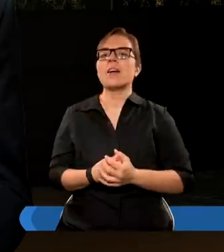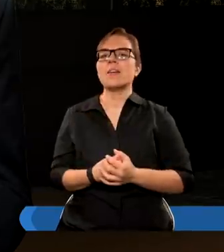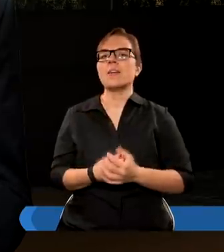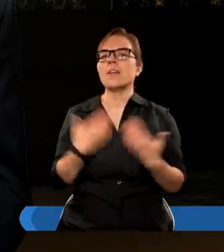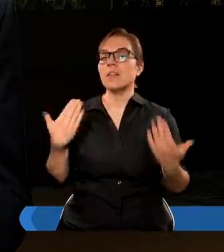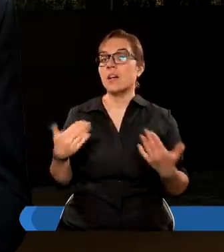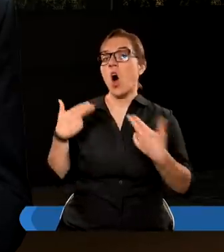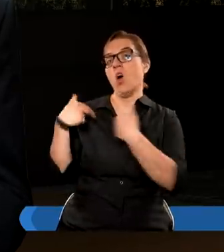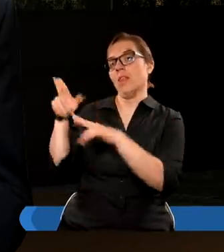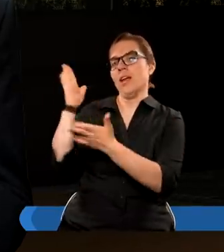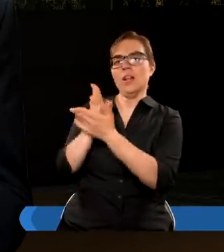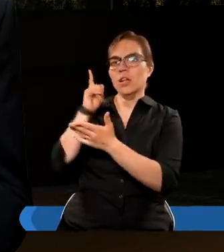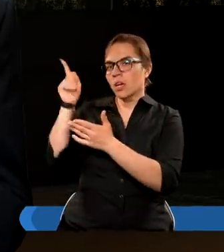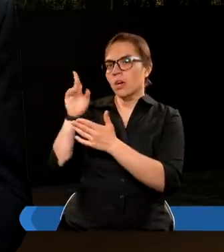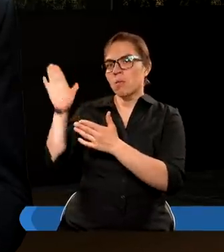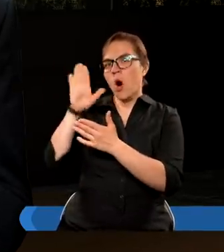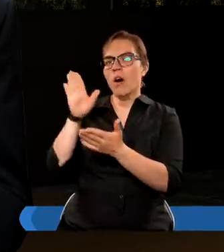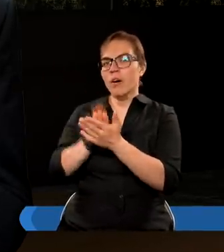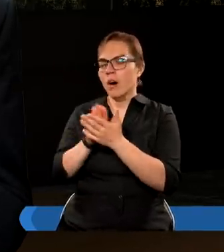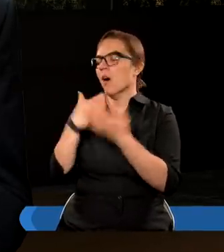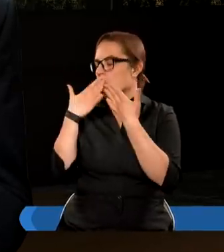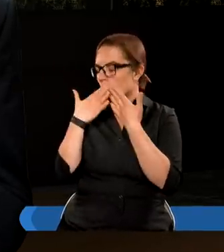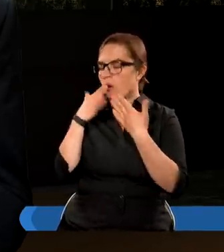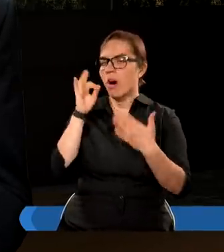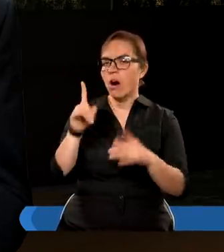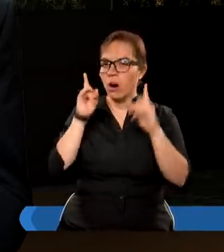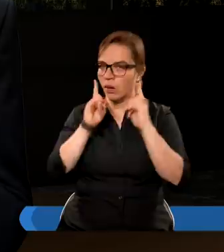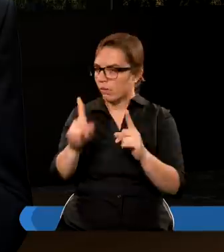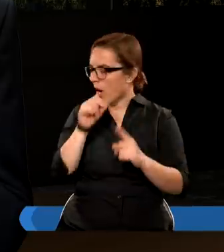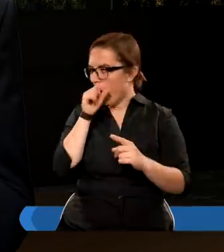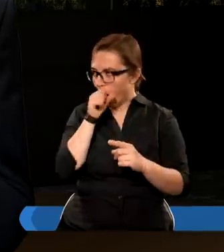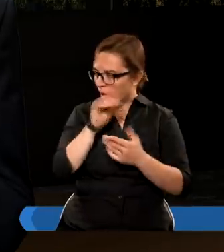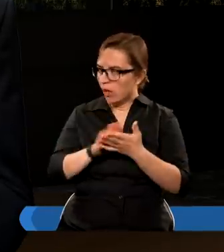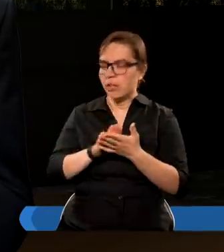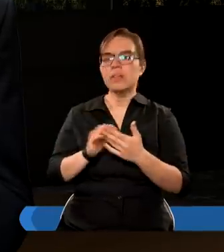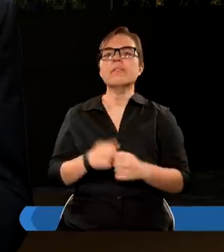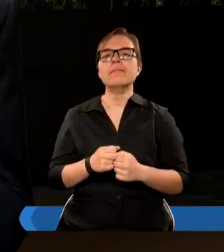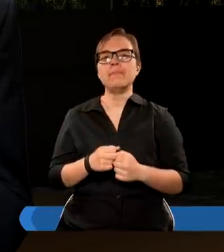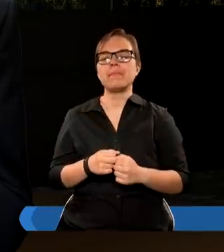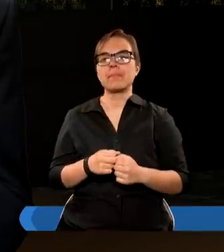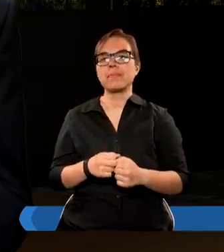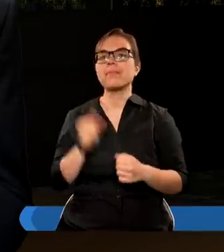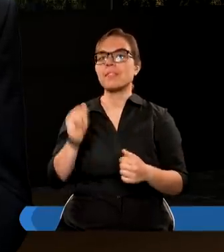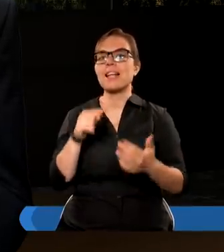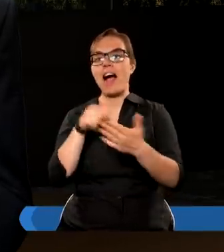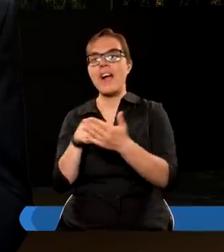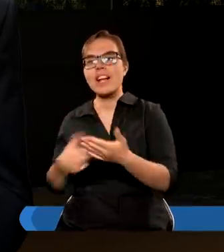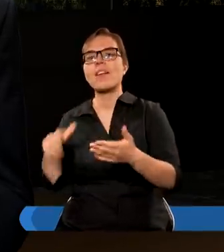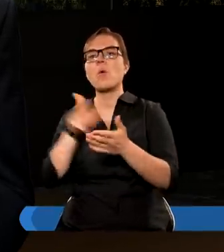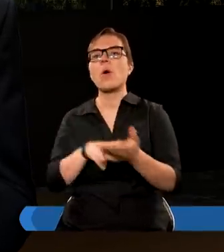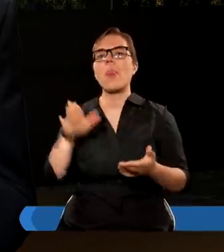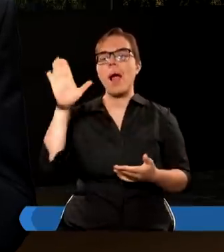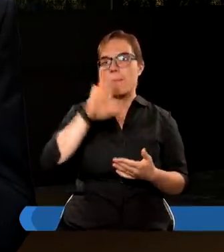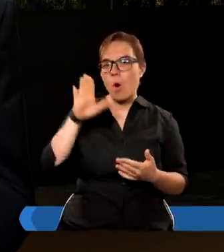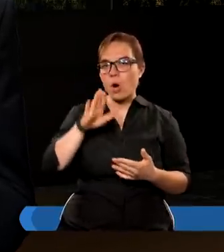Wtedy oddaję chwałę Bogu? Tak, bo mówię o prawdzie, tej Bożej prawdzie i wskazuję na Boga.